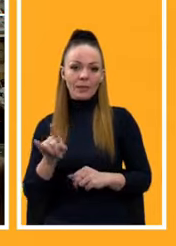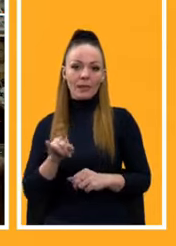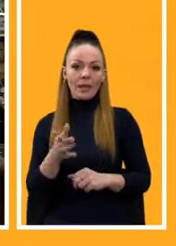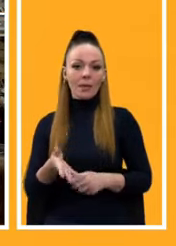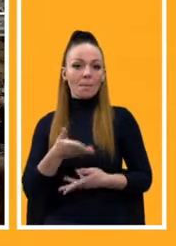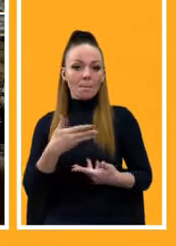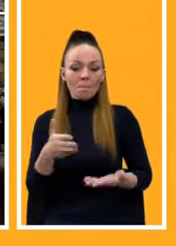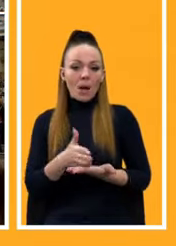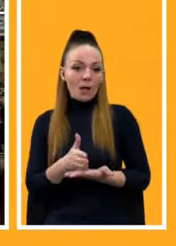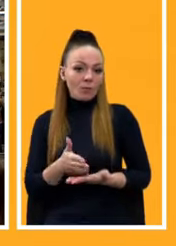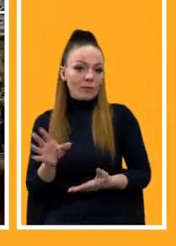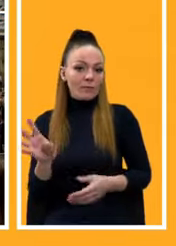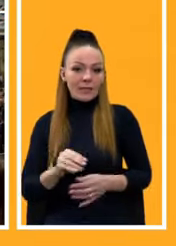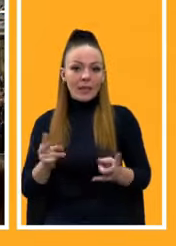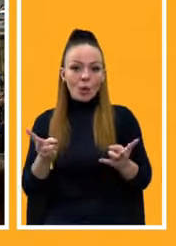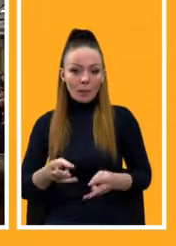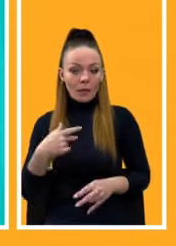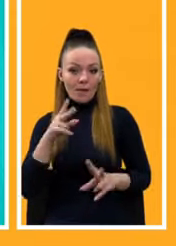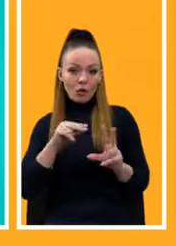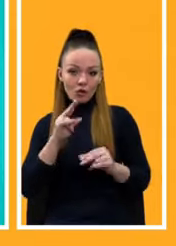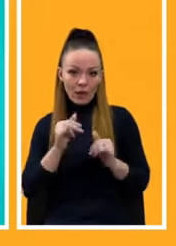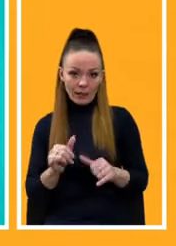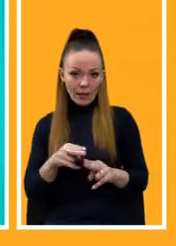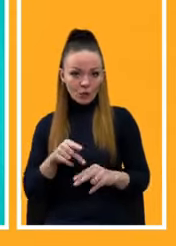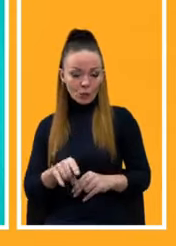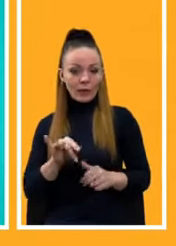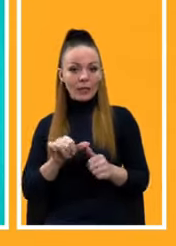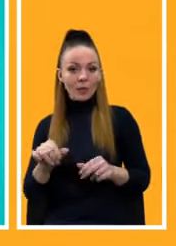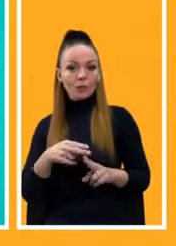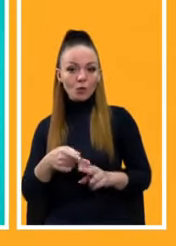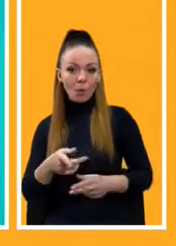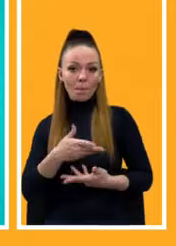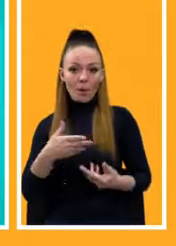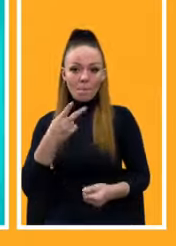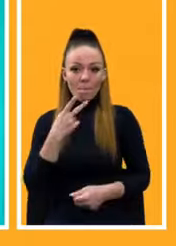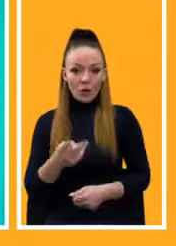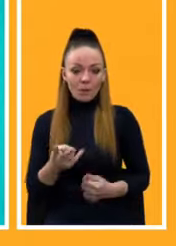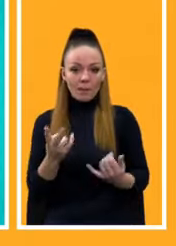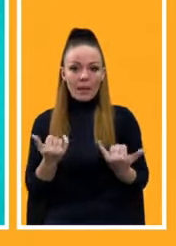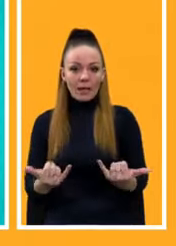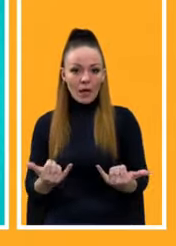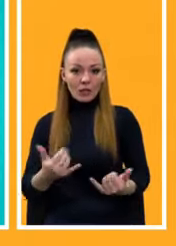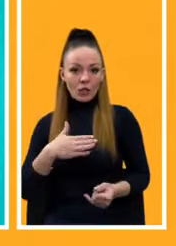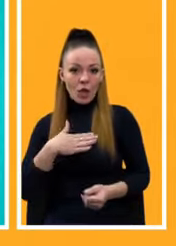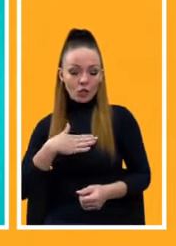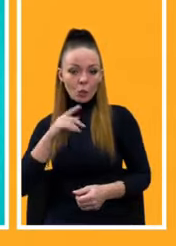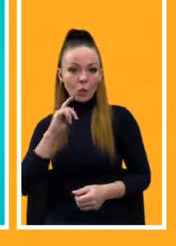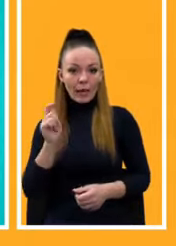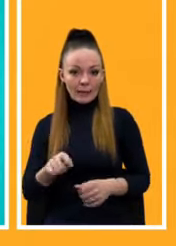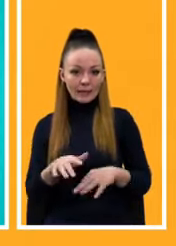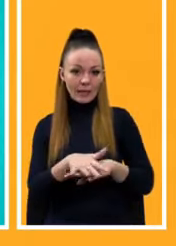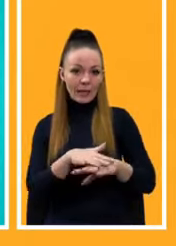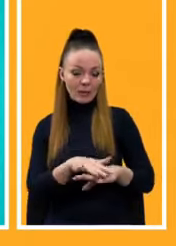усе необхідне, я вважаю, і для цього. І крім цього, ми бачимо, що наразі наш український ринок